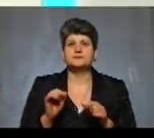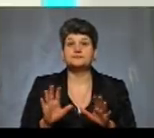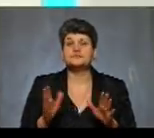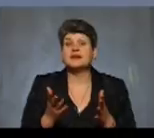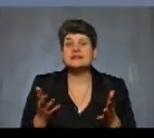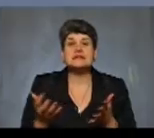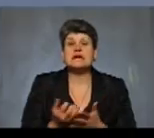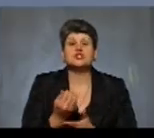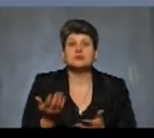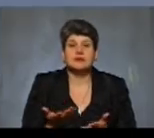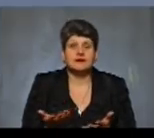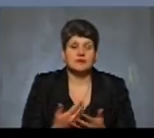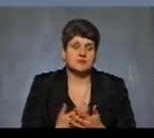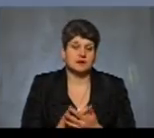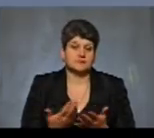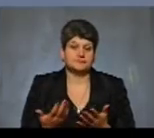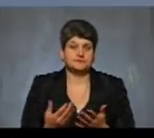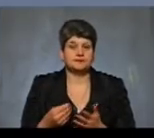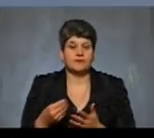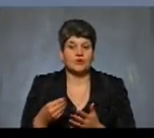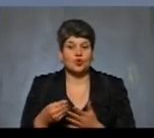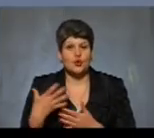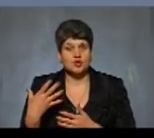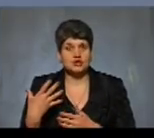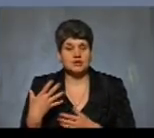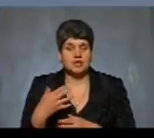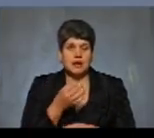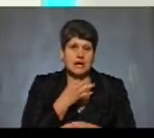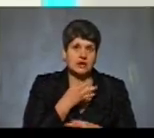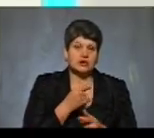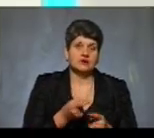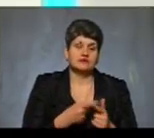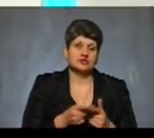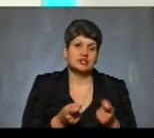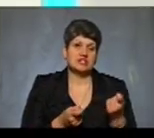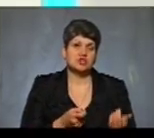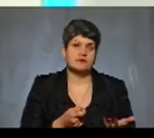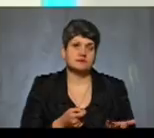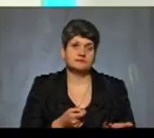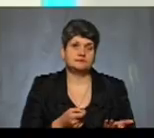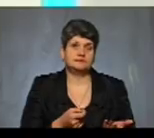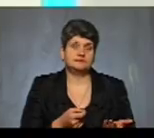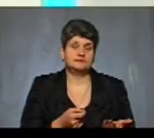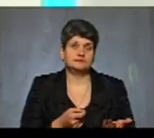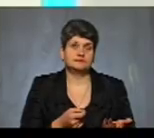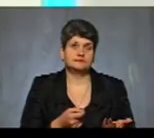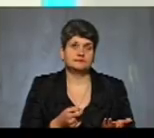неякісний товар, неякісні ліки. Дорожчих ліків чи дешевших? Тут абсолютно цінова